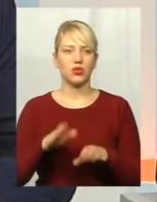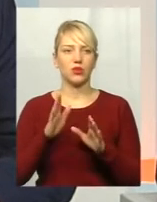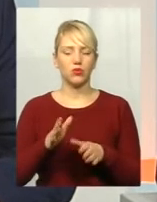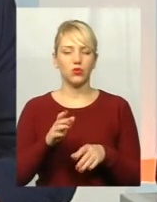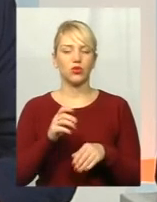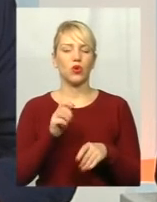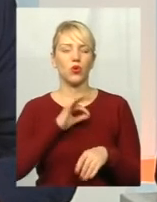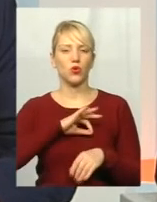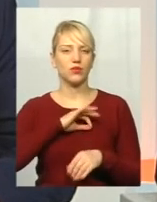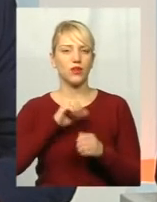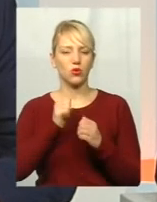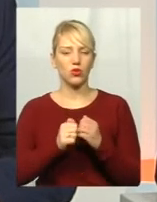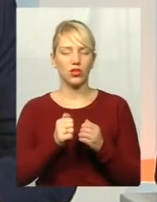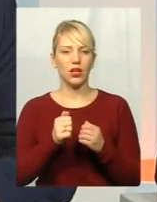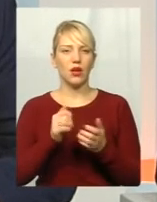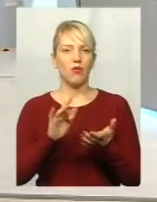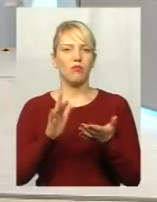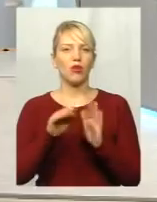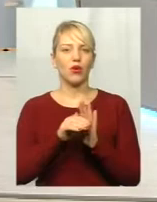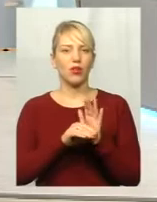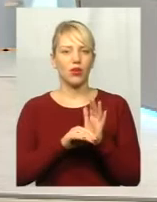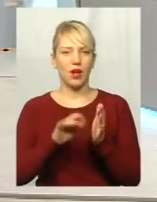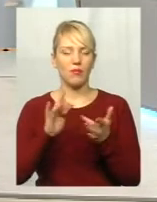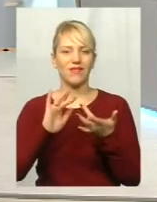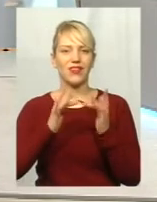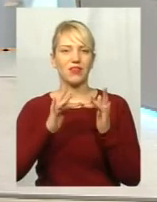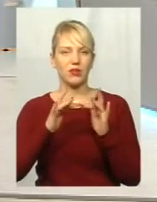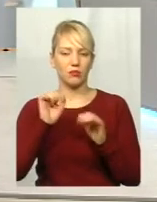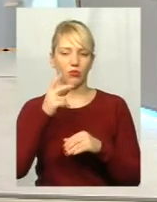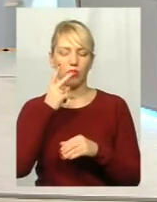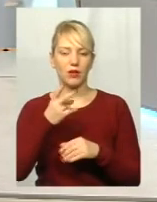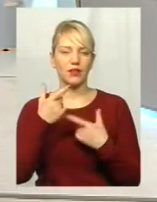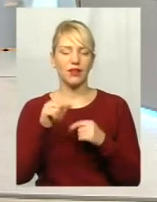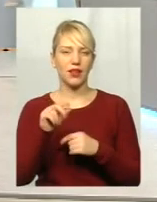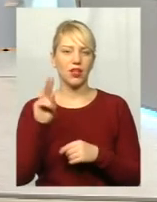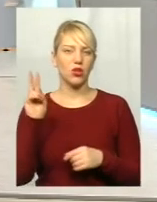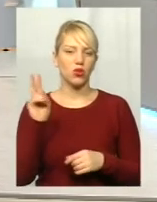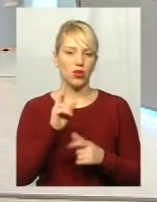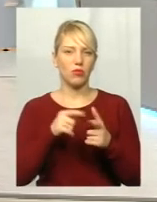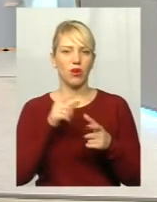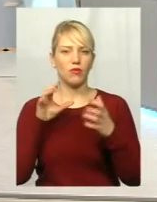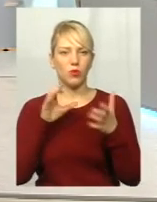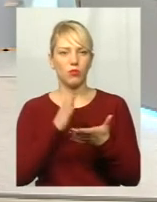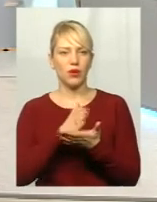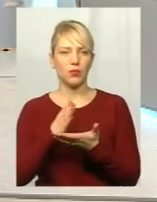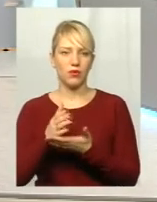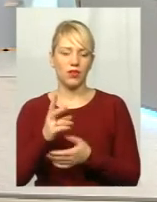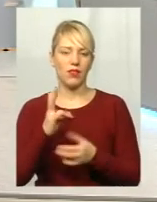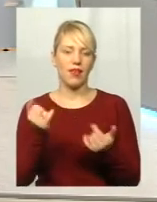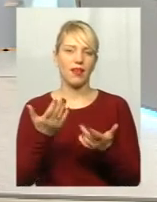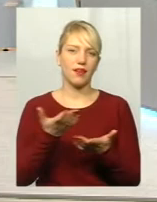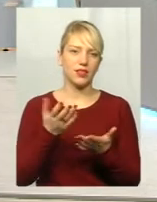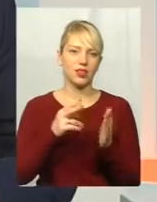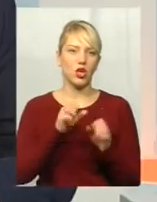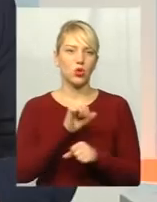кожний мешканець. Тоді можна буде в режимі онлайн побачити, де який транспорт перебуває і де він буде на певну зупинці, через який час, правильно?